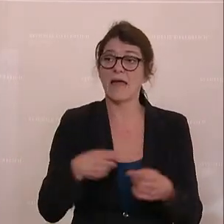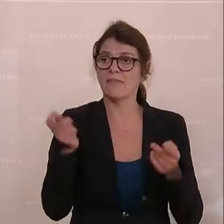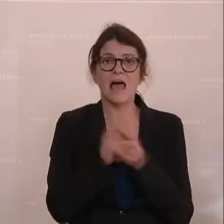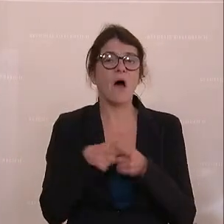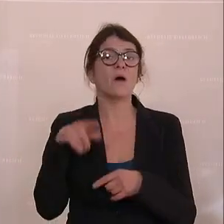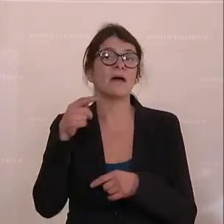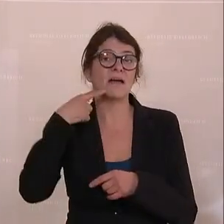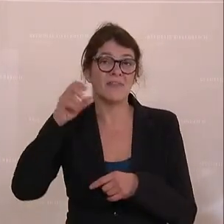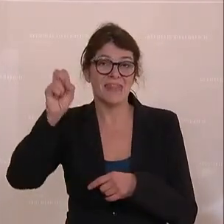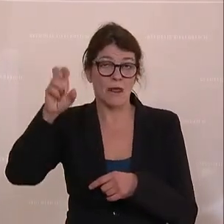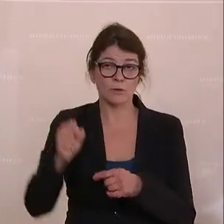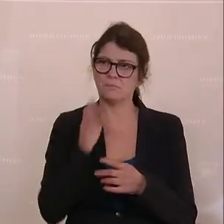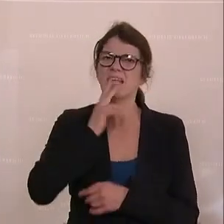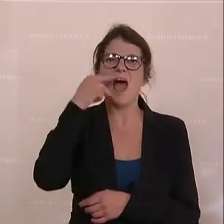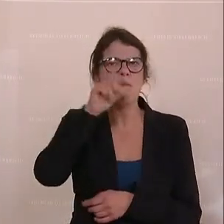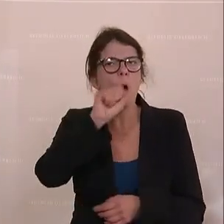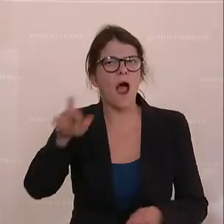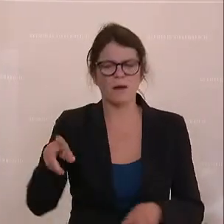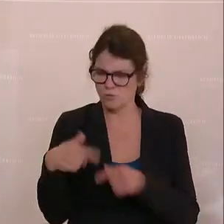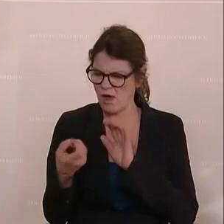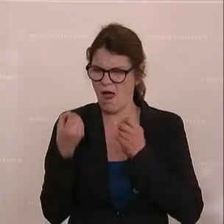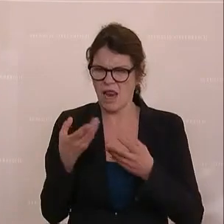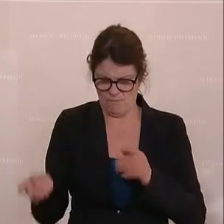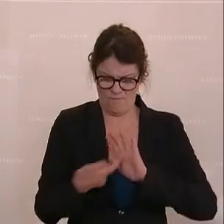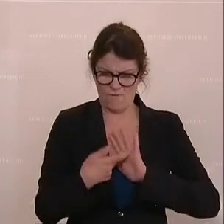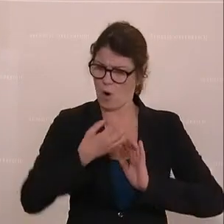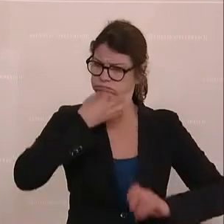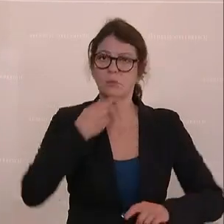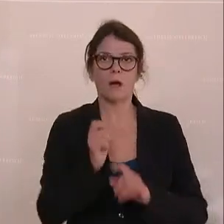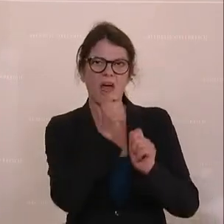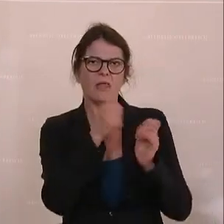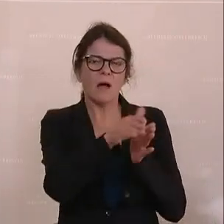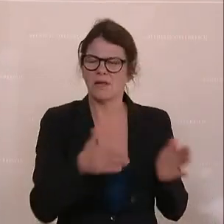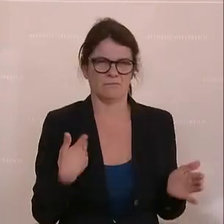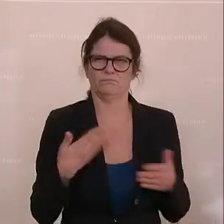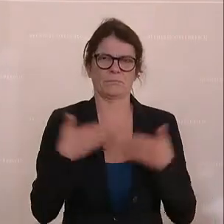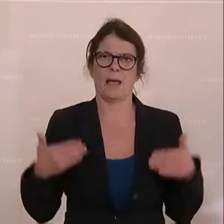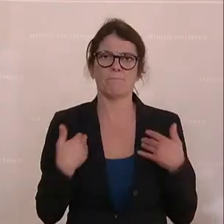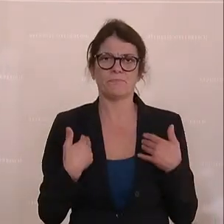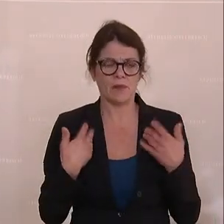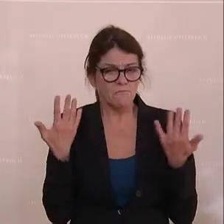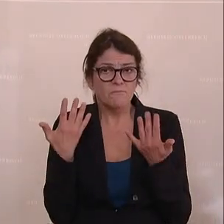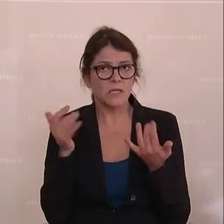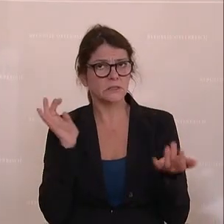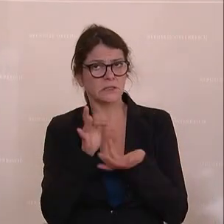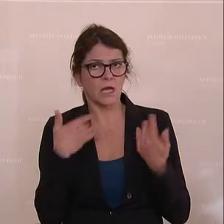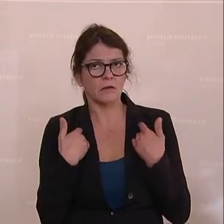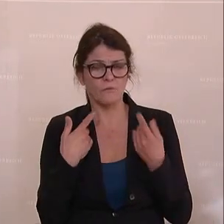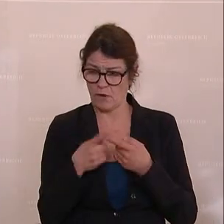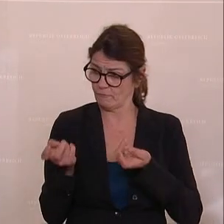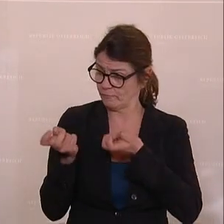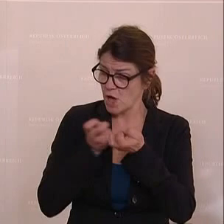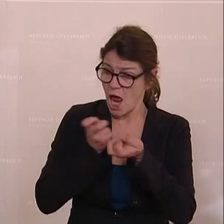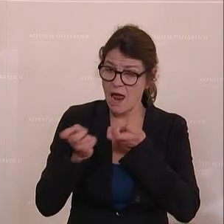Lohr auch gerade das einmal erklären sollte, warum er es in seiner Rede fordert, aber dann in den Anträgen ablehnt. Was spricht dagegen auf freiwilliger